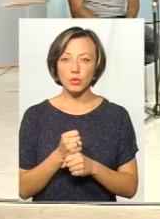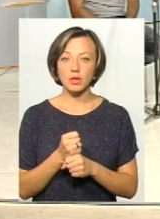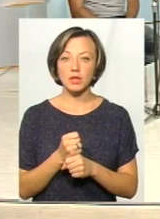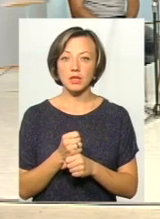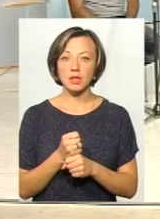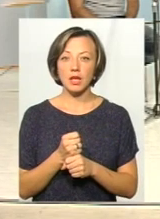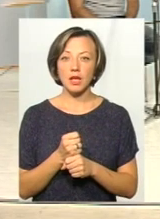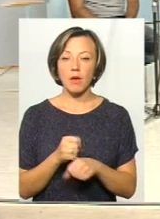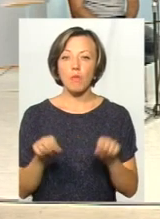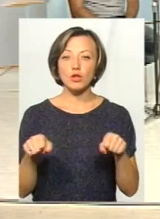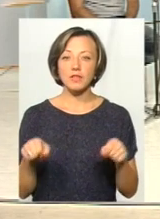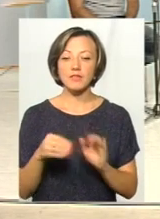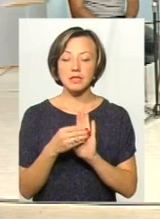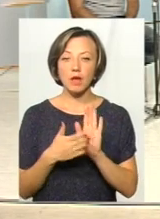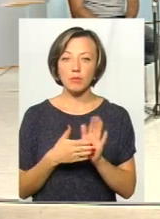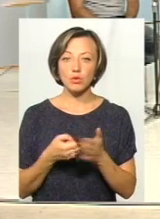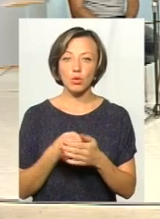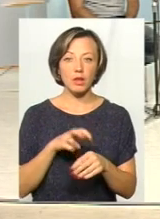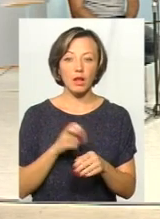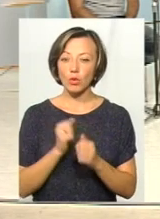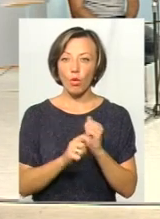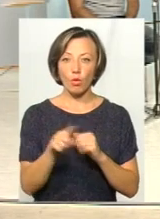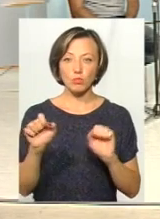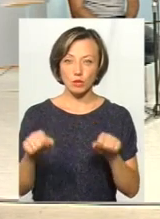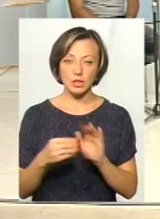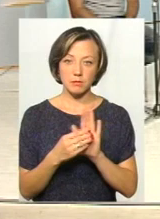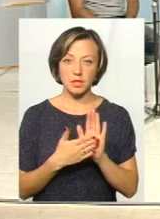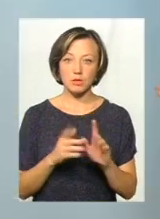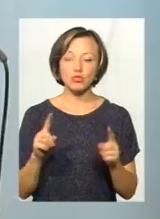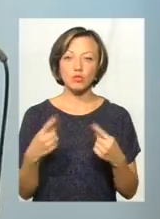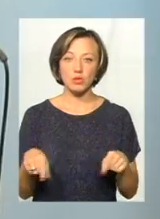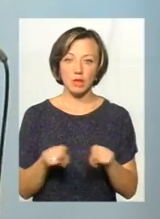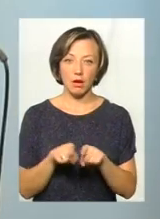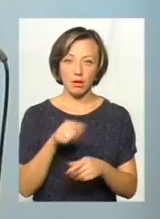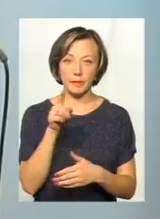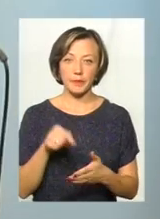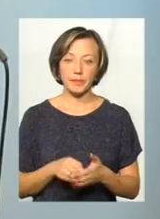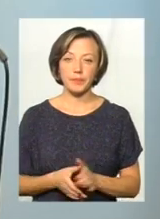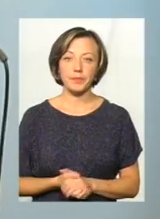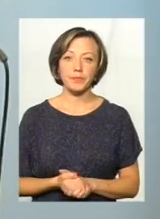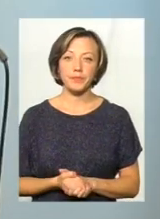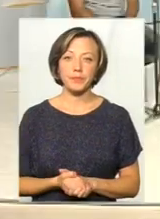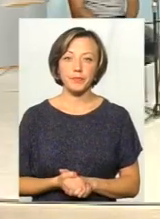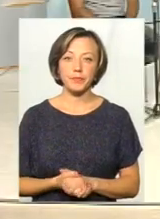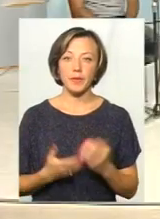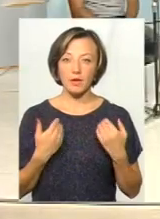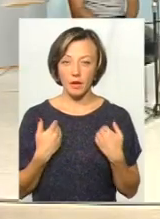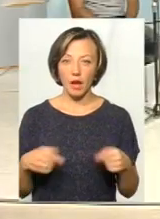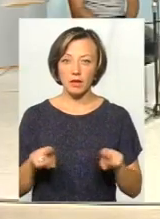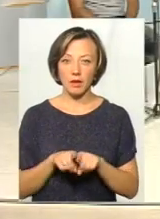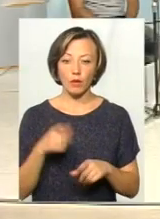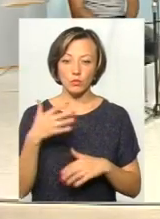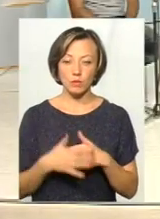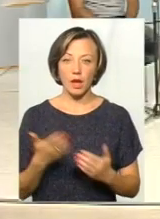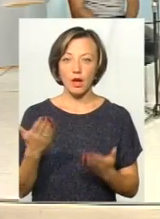запису до лікаря, не до кожного лікаря можна записатися. Чому так? Я так розумію, якщо